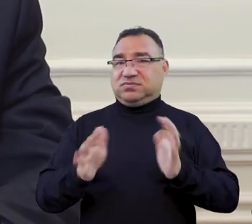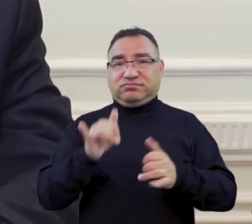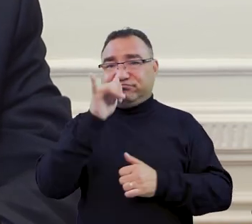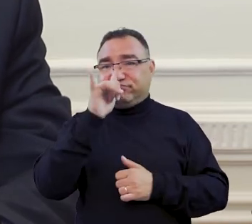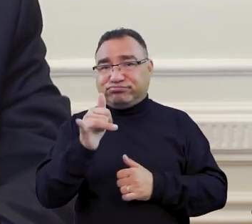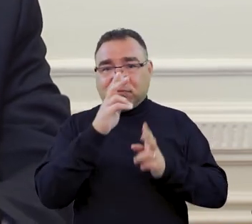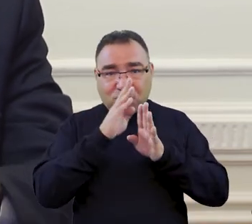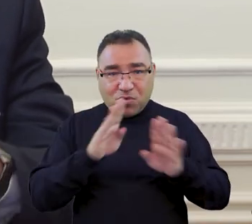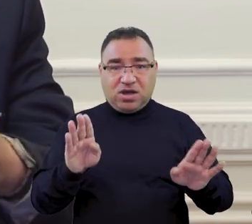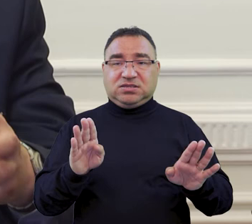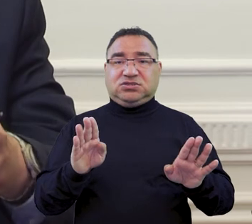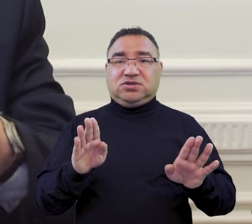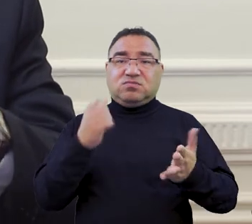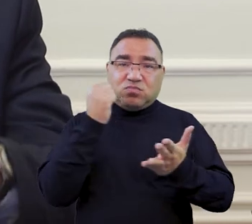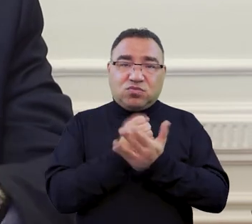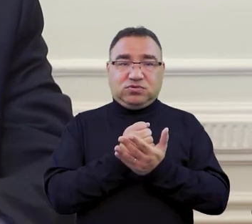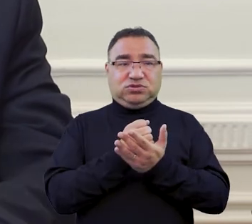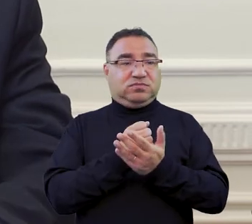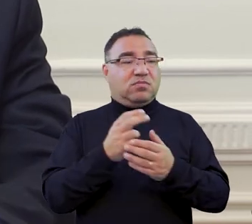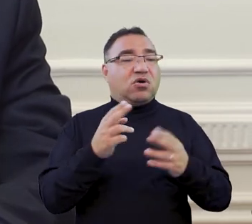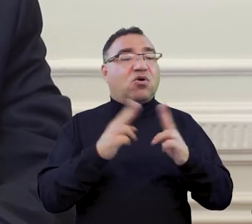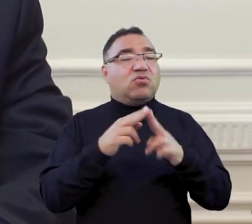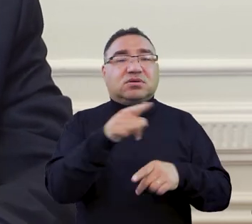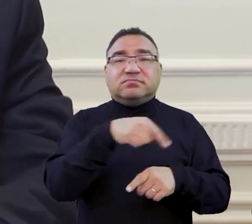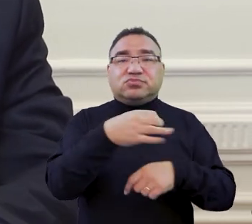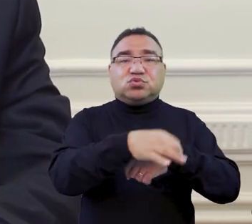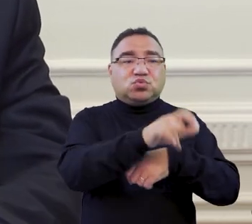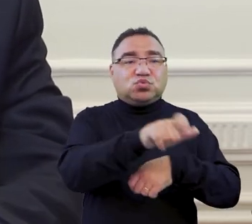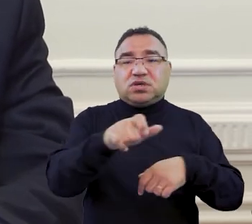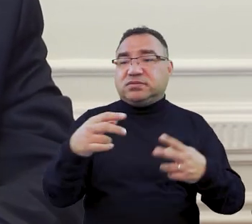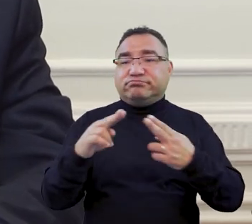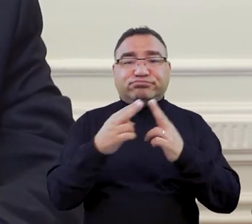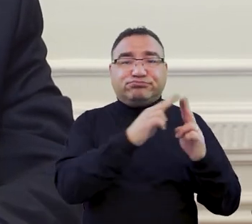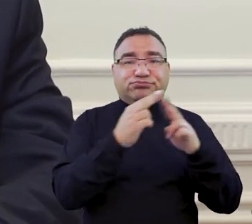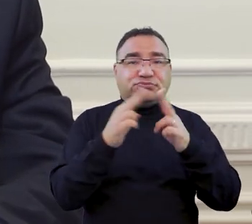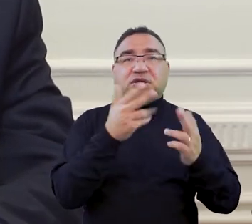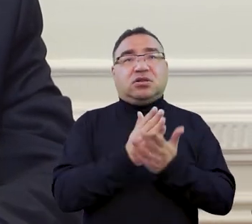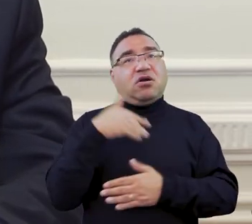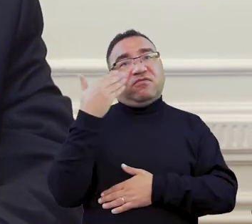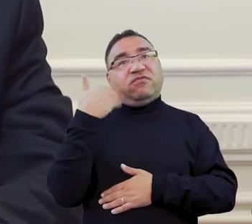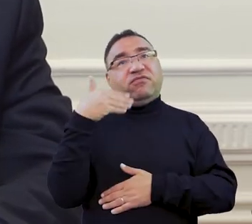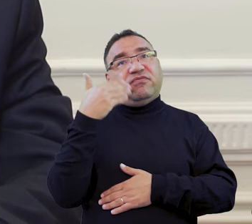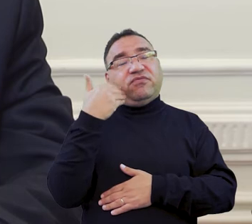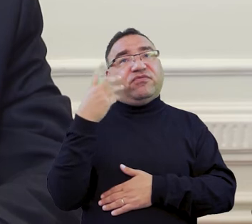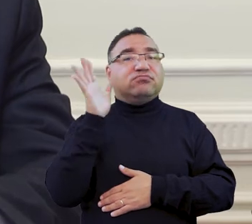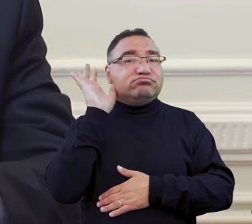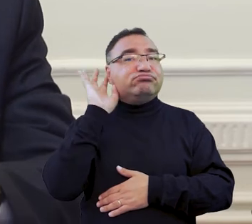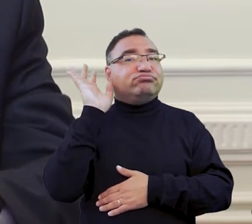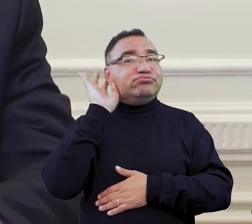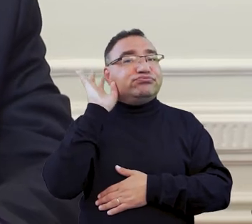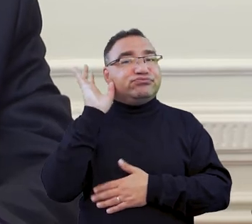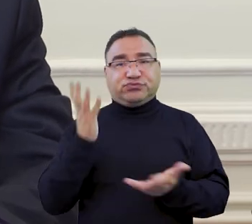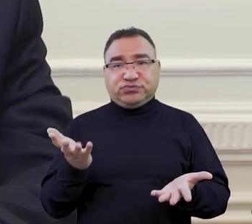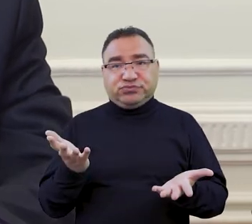pokazanie, że interakcja również między studentami a nie tylko słuchanie wykładowcy. Ta